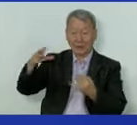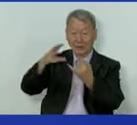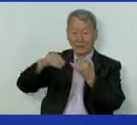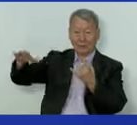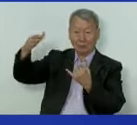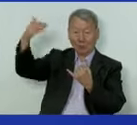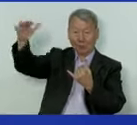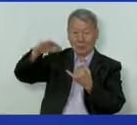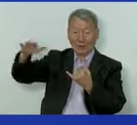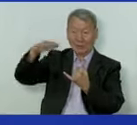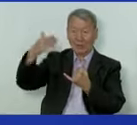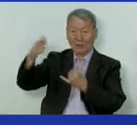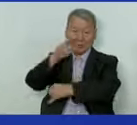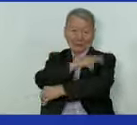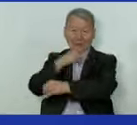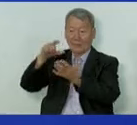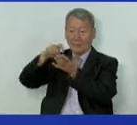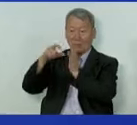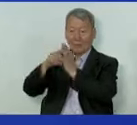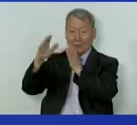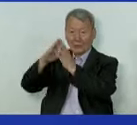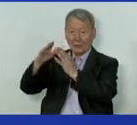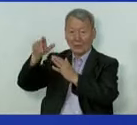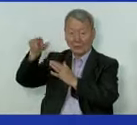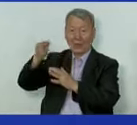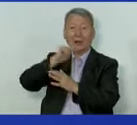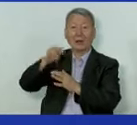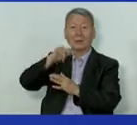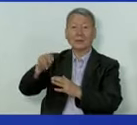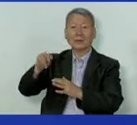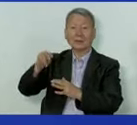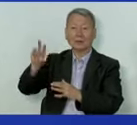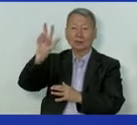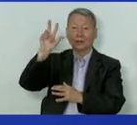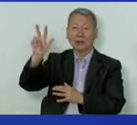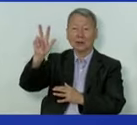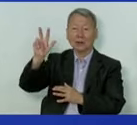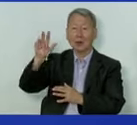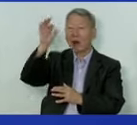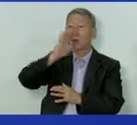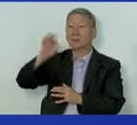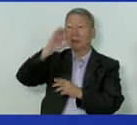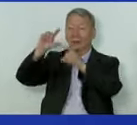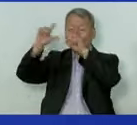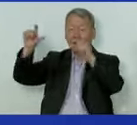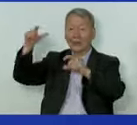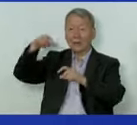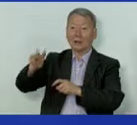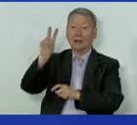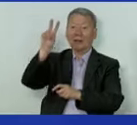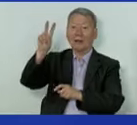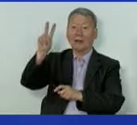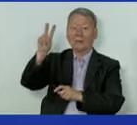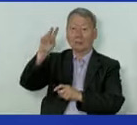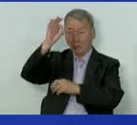территории этого госпитализационного пункта работают три аптеки, из них двое